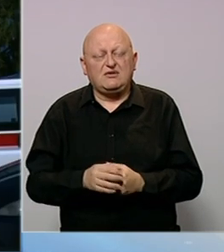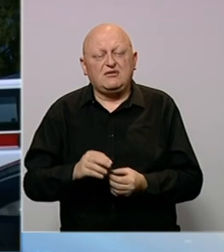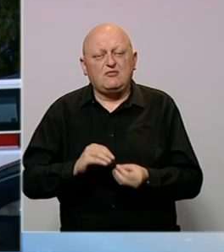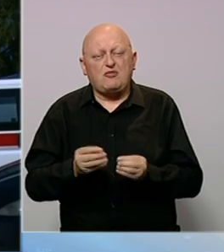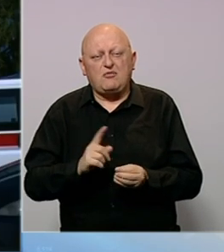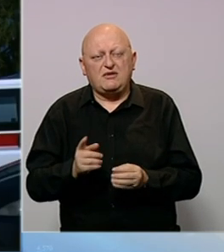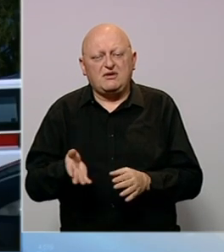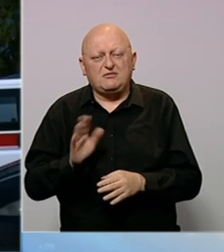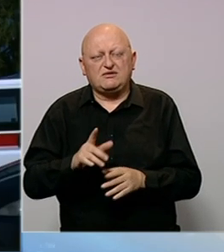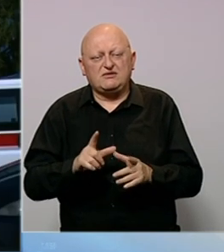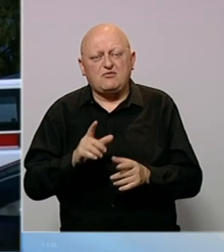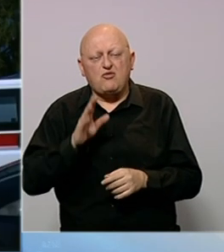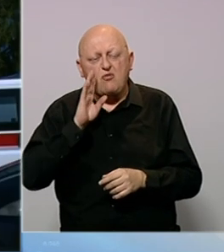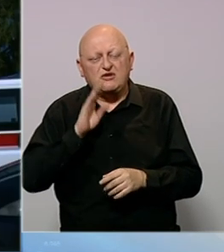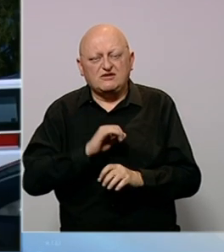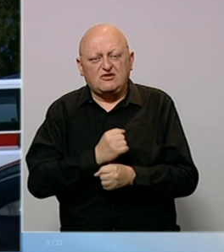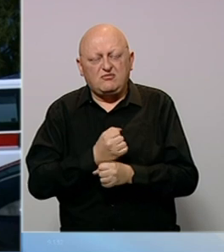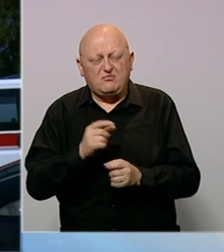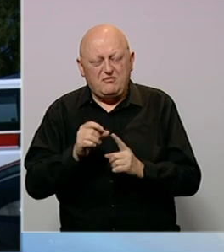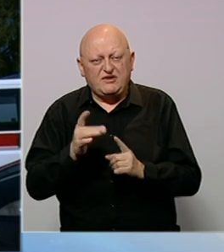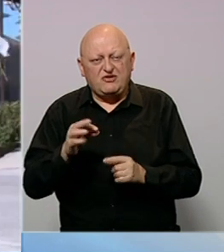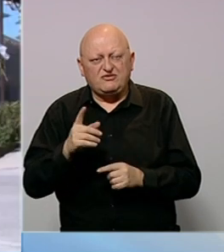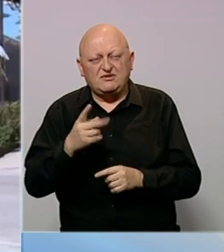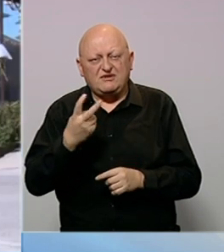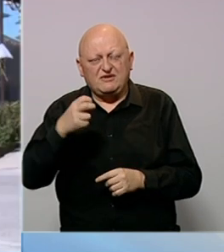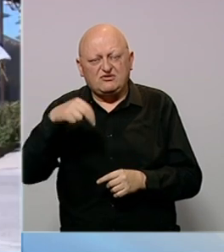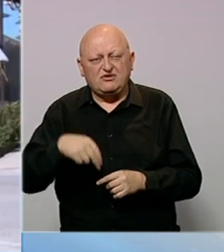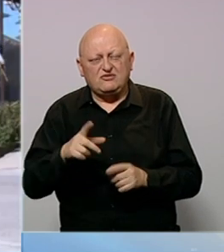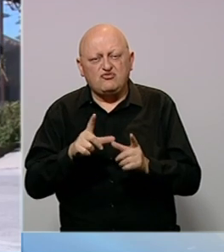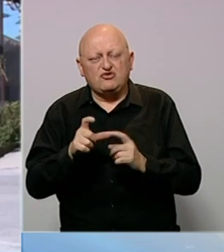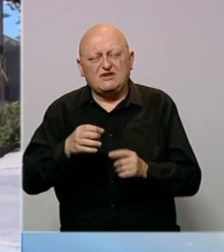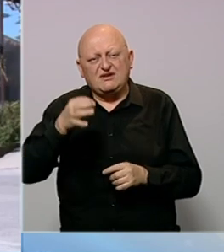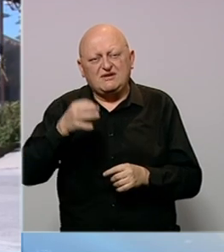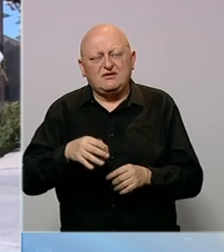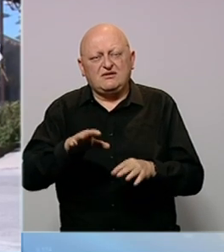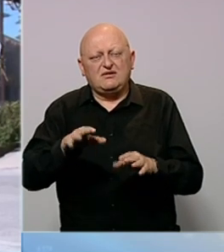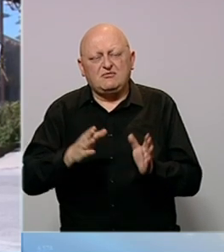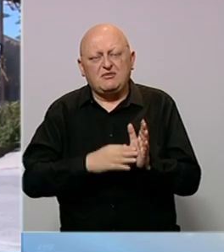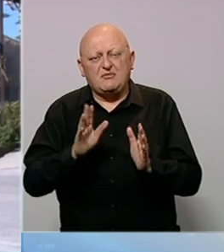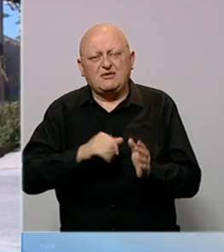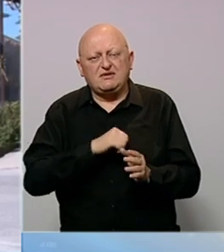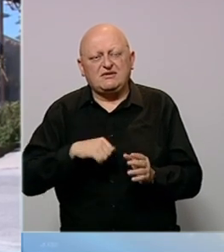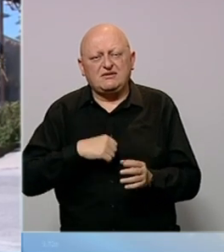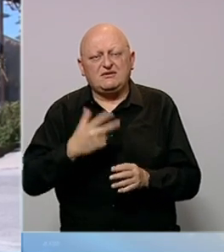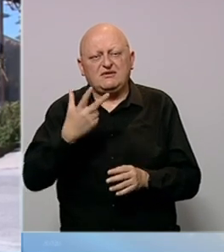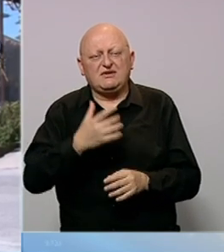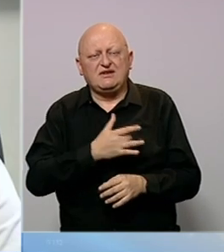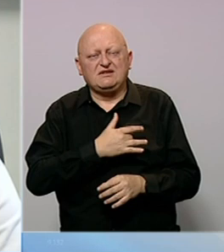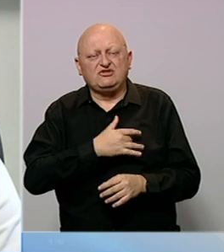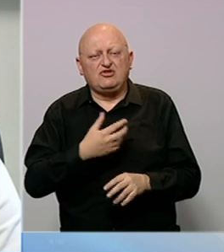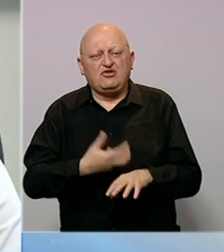nije prisutan samo u Bosanskom Petrovcu. Na 200.000 stanovnika u Unskosanski kanton primjerice ima samo tri kardiologa.